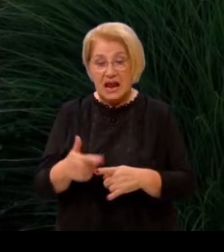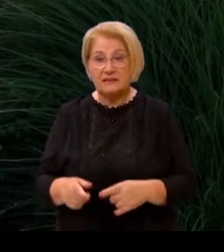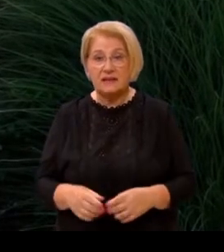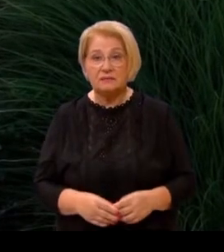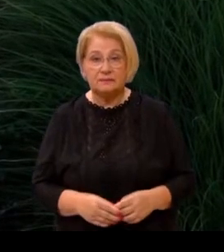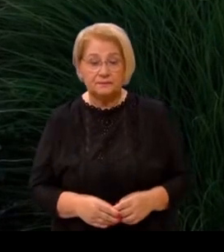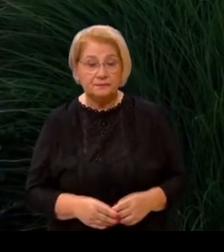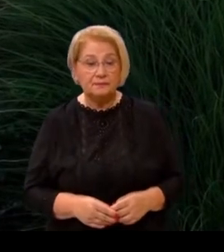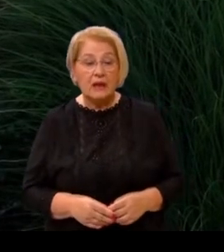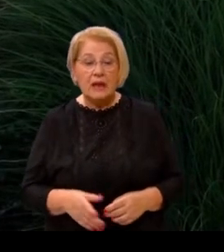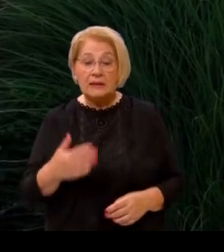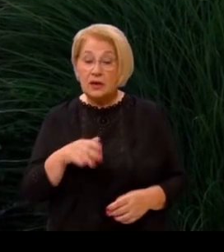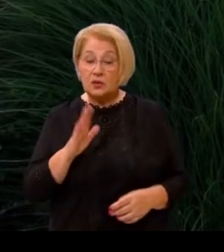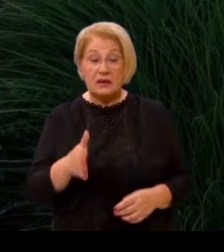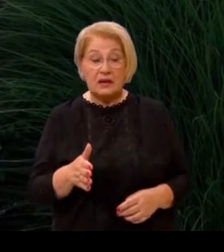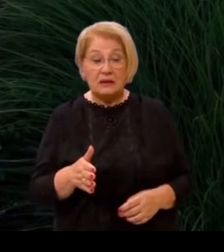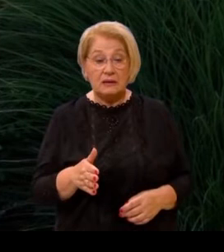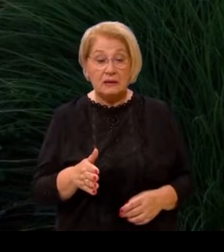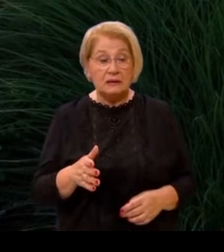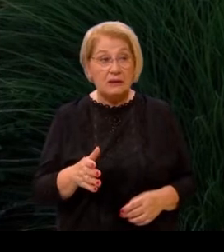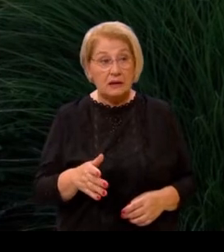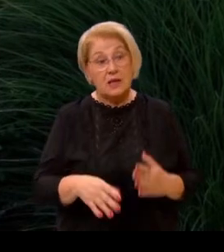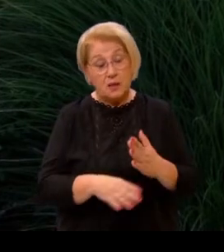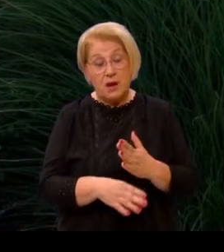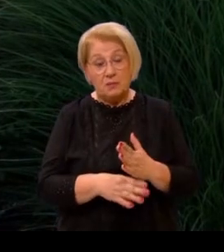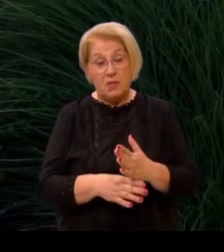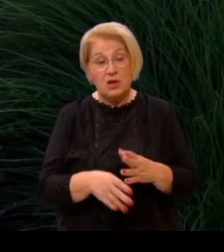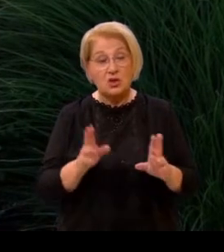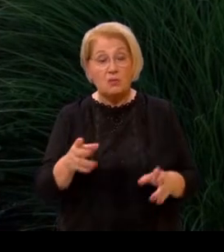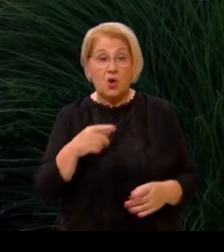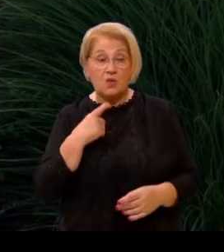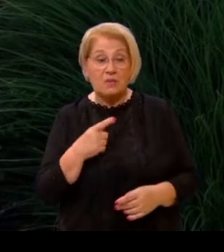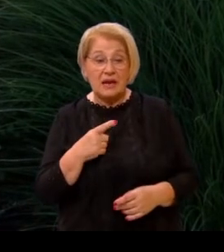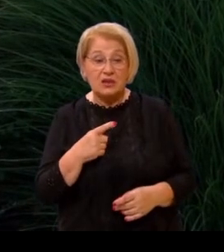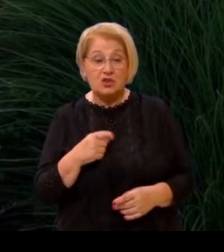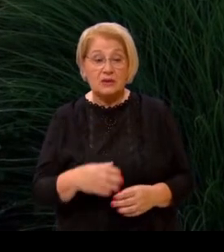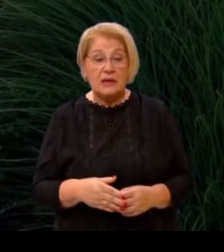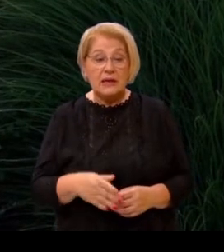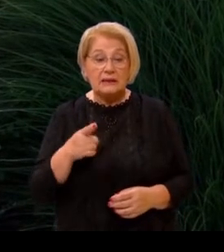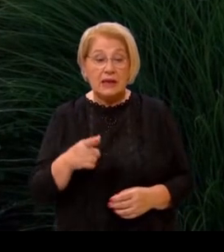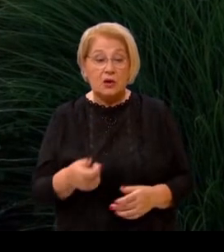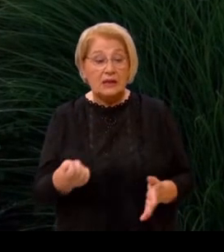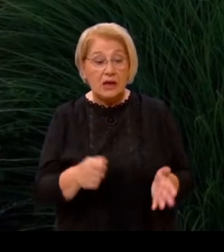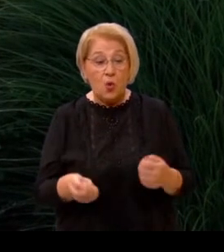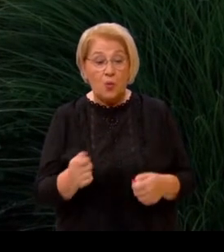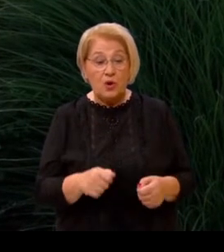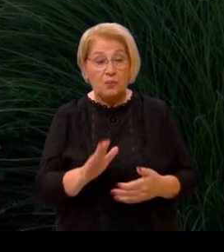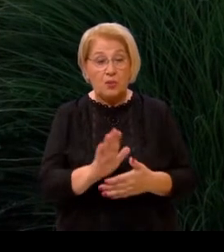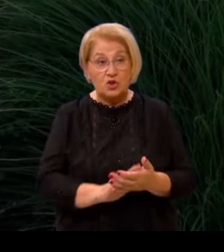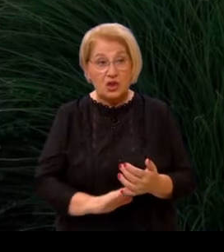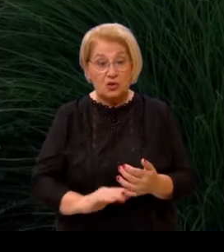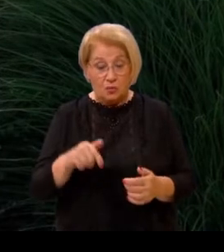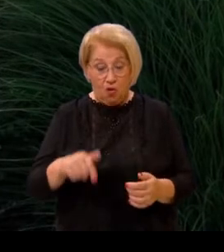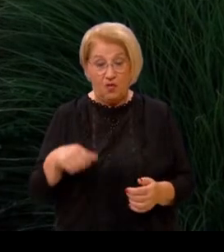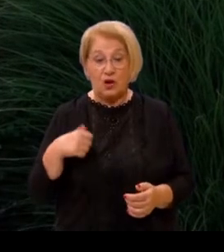tu našao se u toj cijeloj priči. I mogu vam reći da kad sam ih nabavio, to je bilo negdje početkom